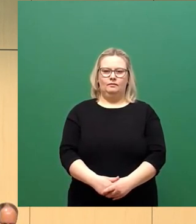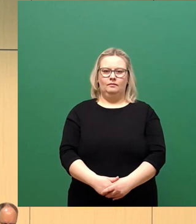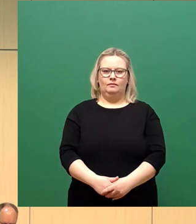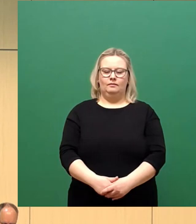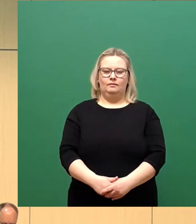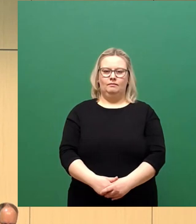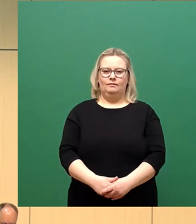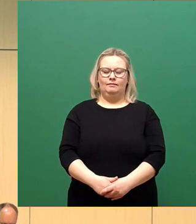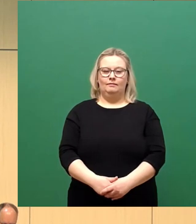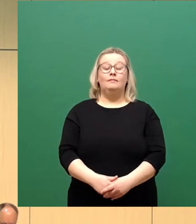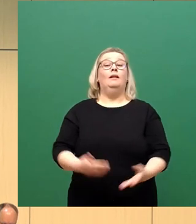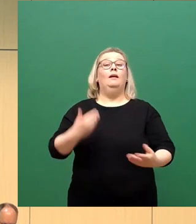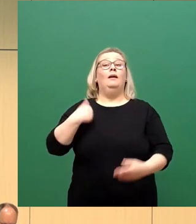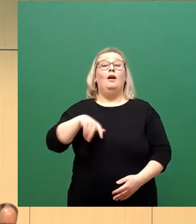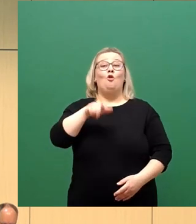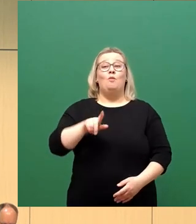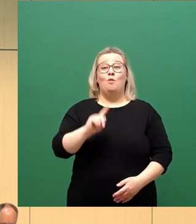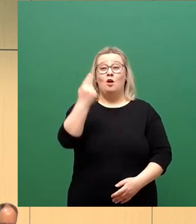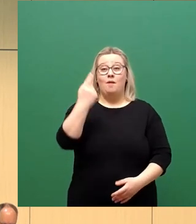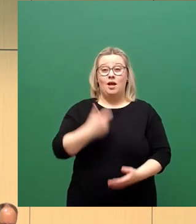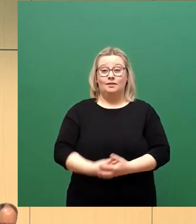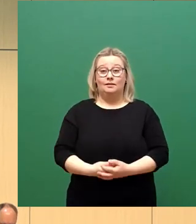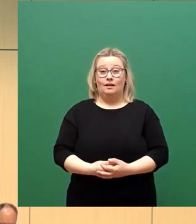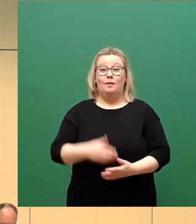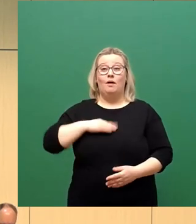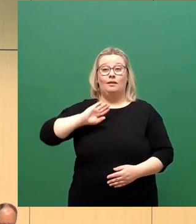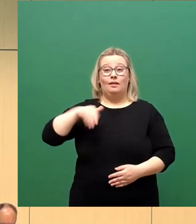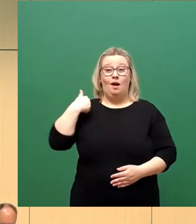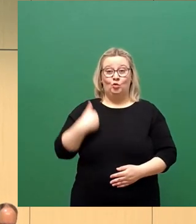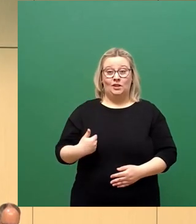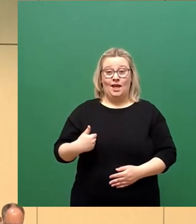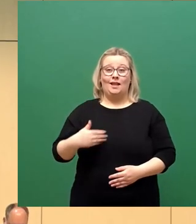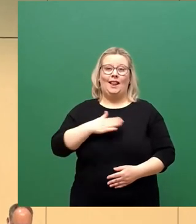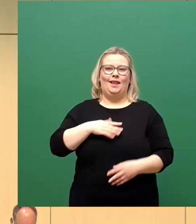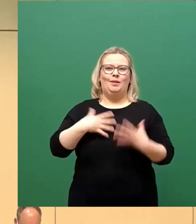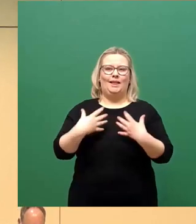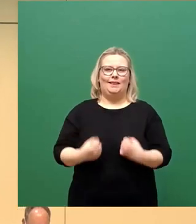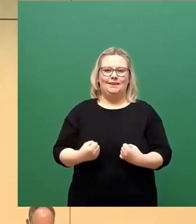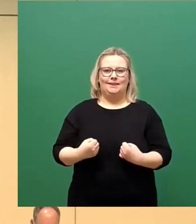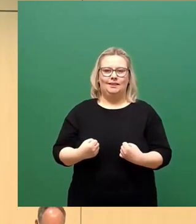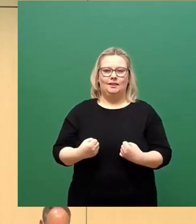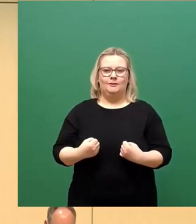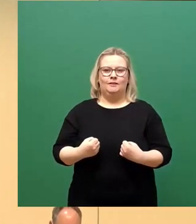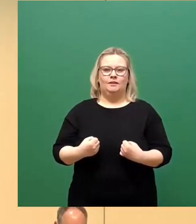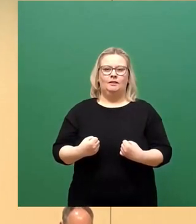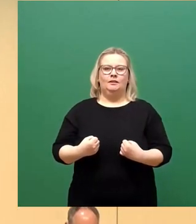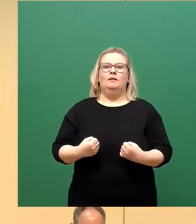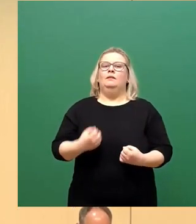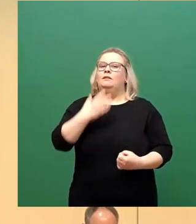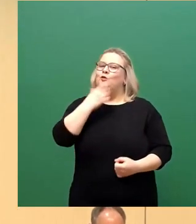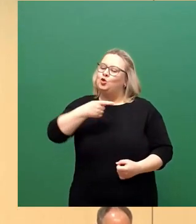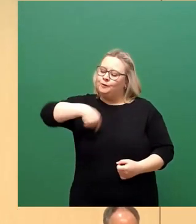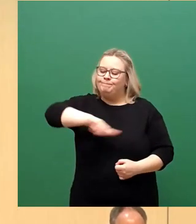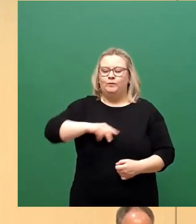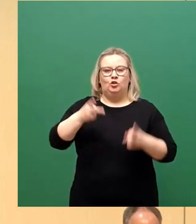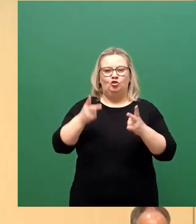Herr Oberbürgermeister, meine Damen und Herren, werte Gäste, Lassen Sie mich hier im Stadtrat in der